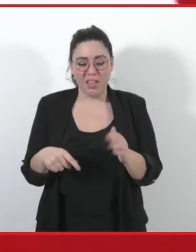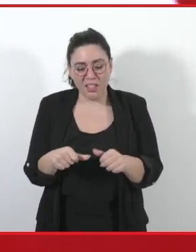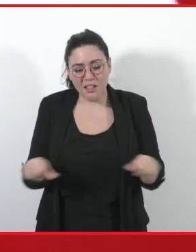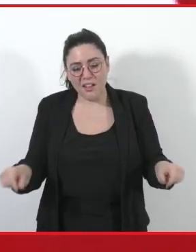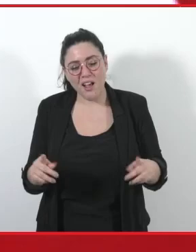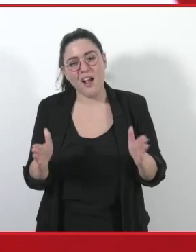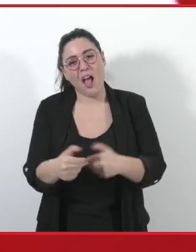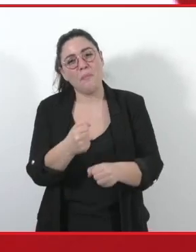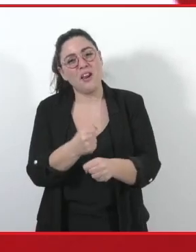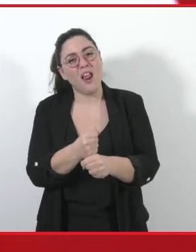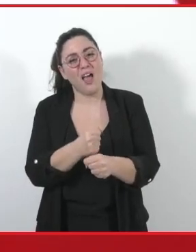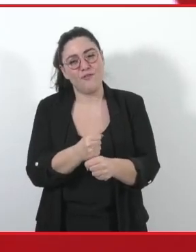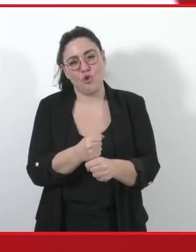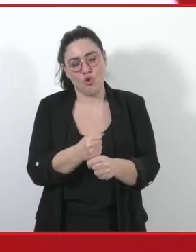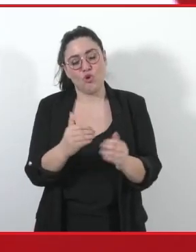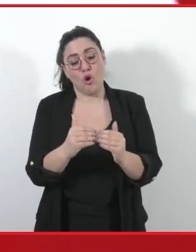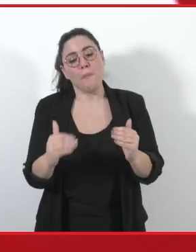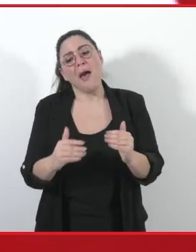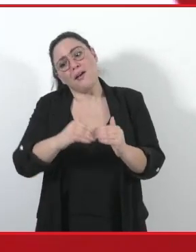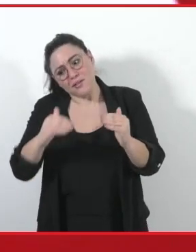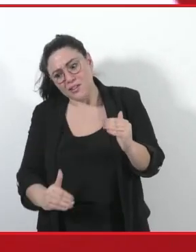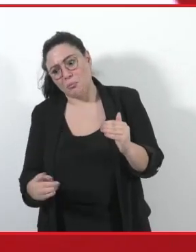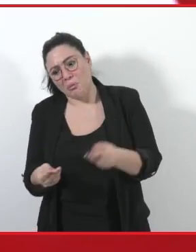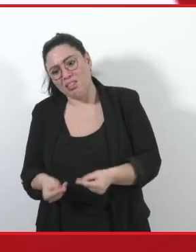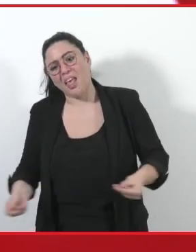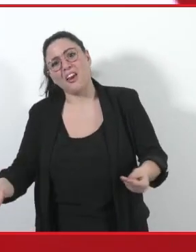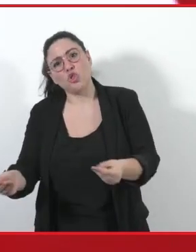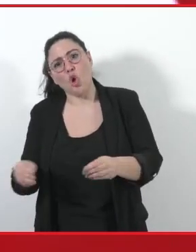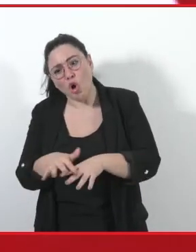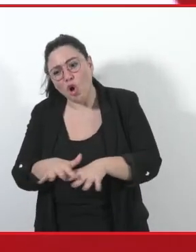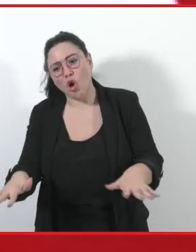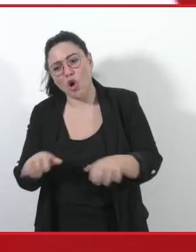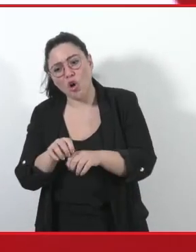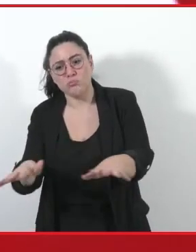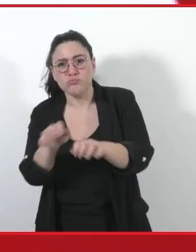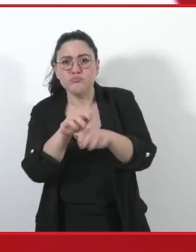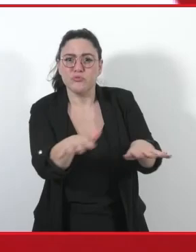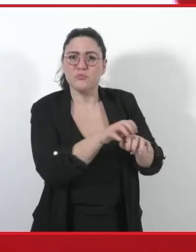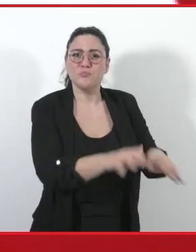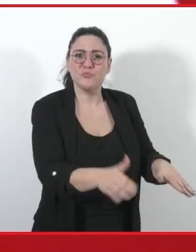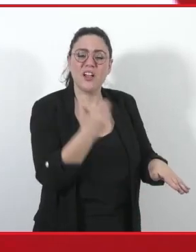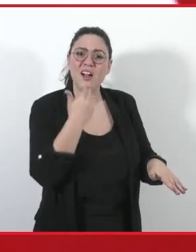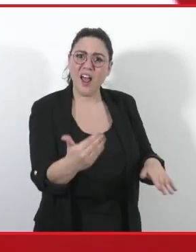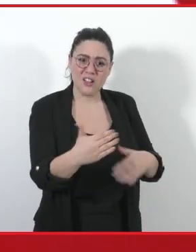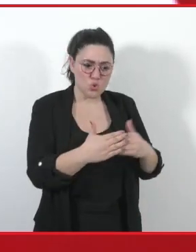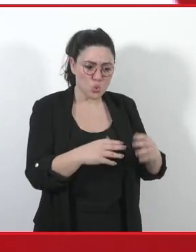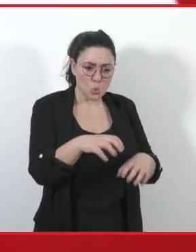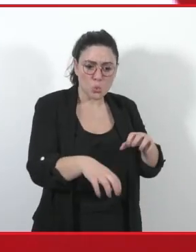Camere del Lavoro, ma ancora più in basso, sui territori più diffusi, attraverso strutture che mettano insieme